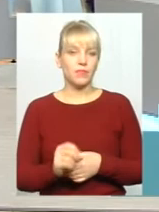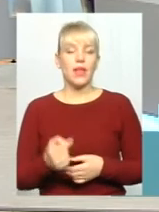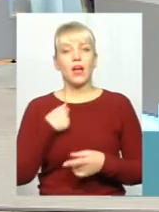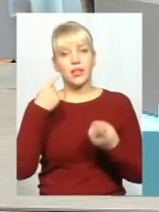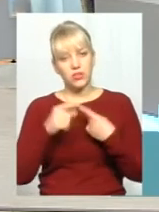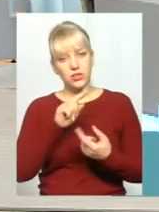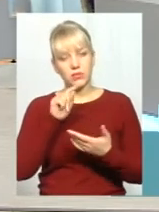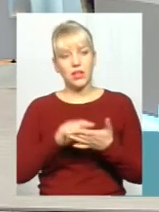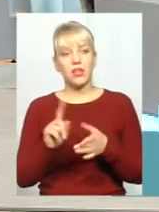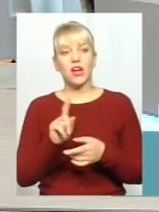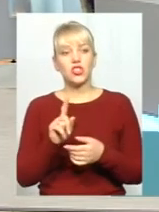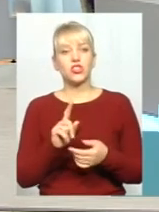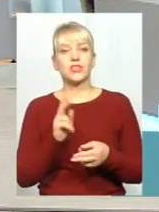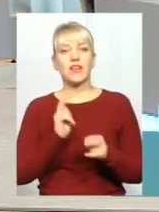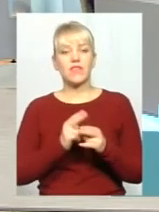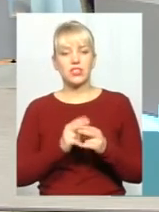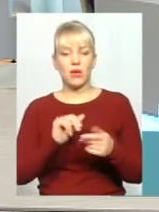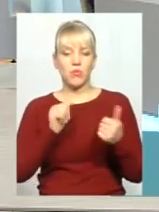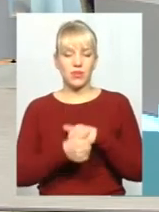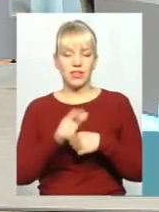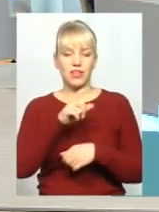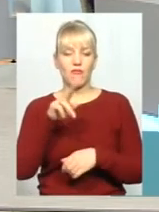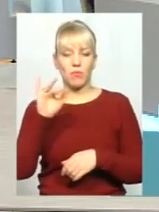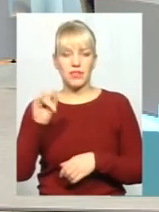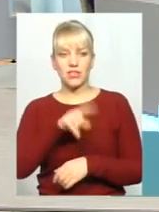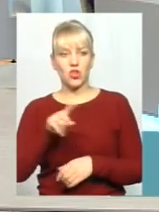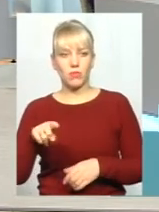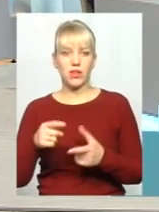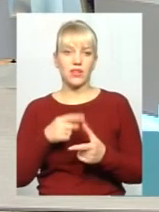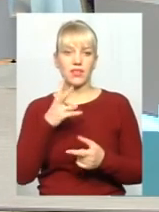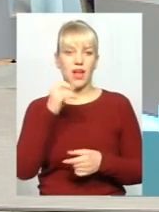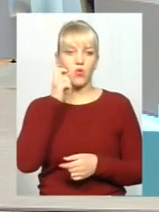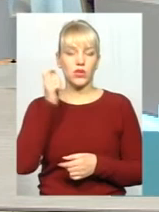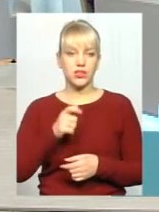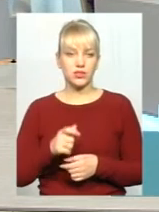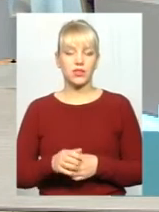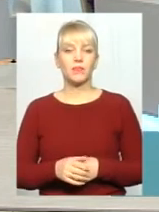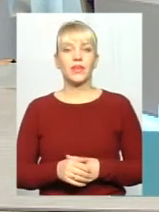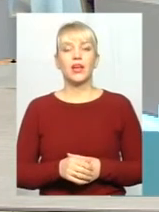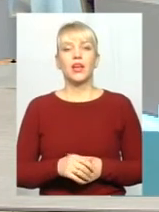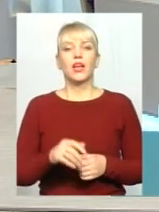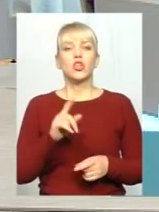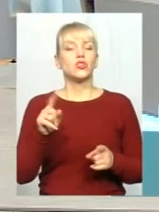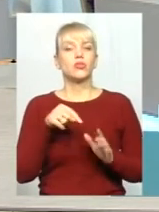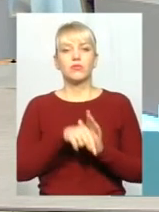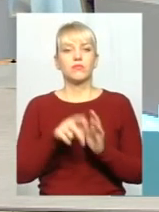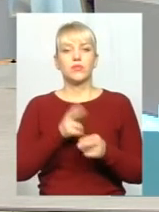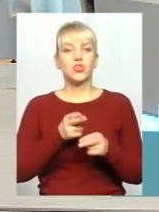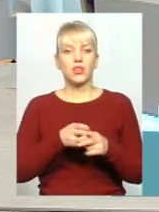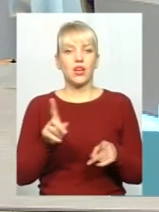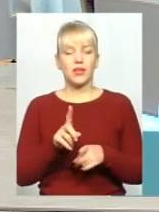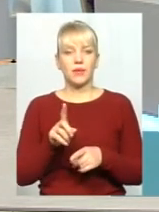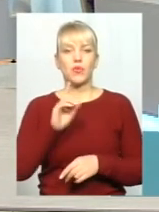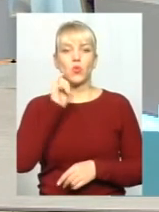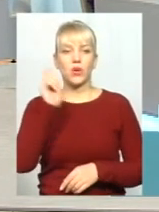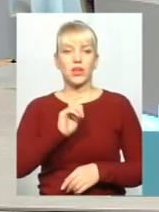таки поміняти європейські номери на українські? Законодавство? Законодавство. Що саме? Дивіться, що саме? Українська